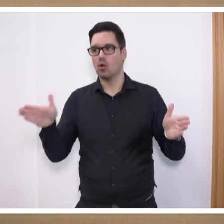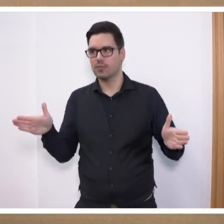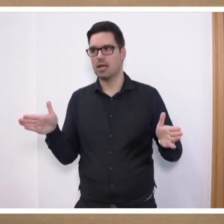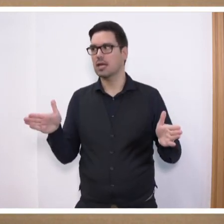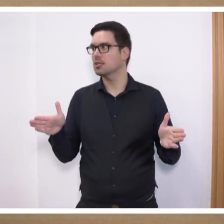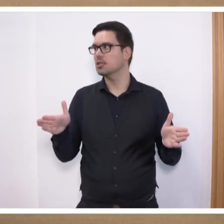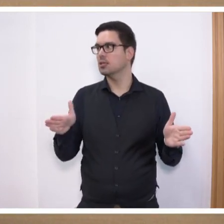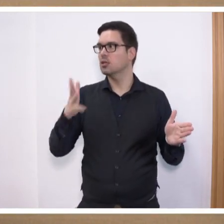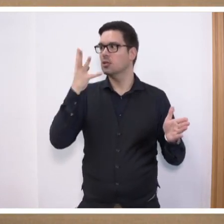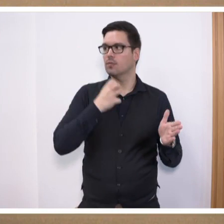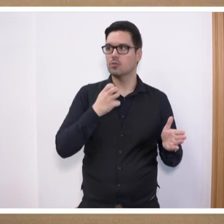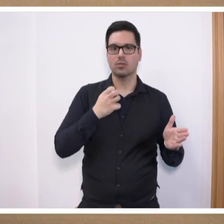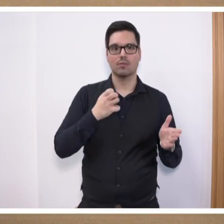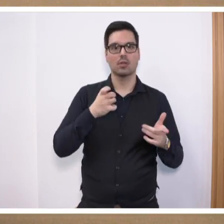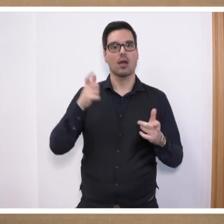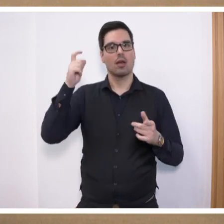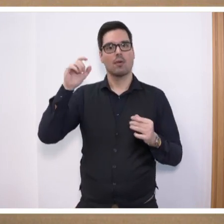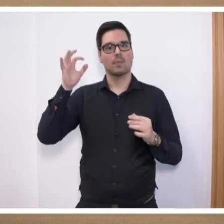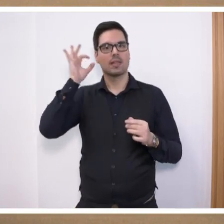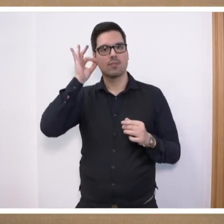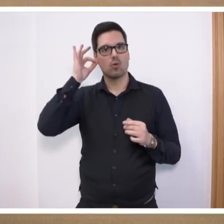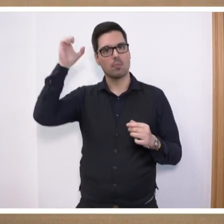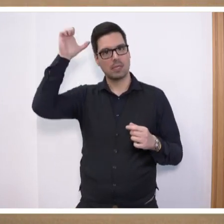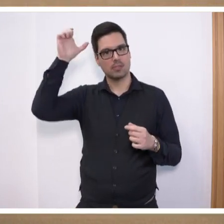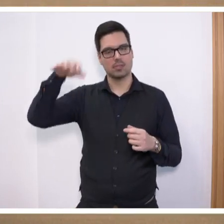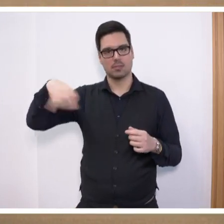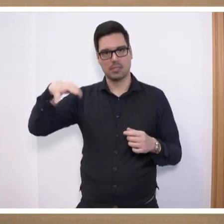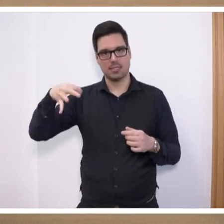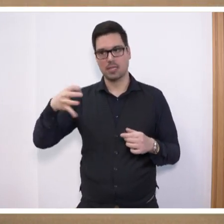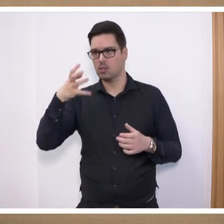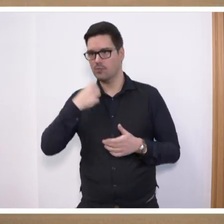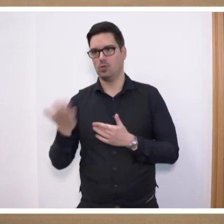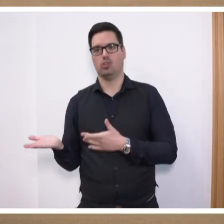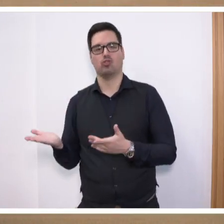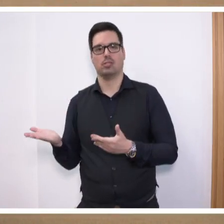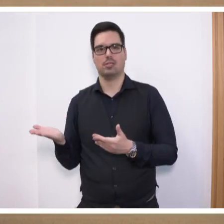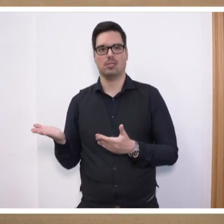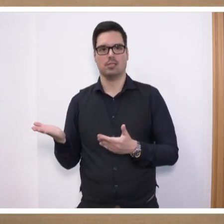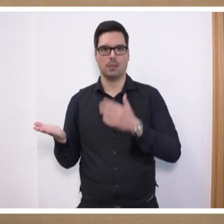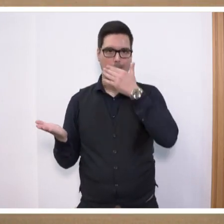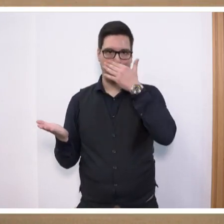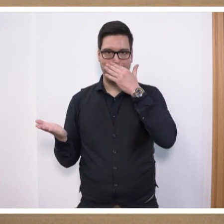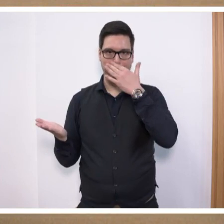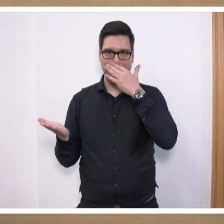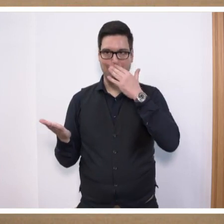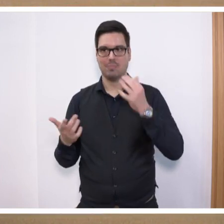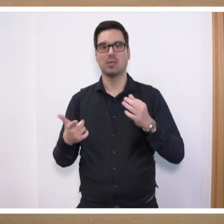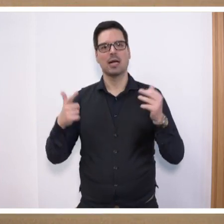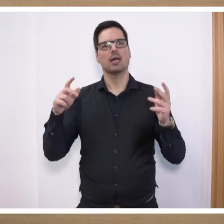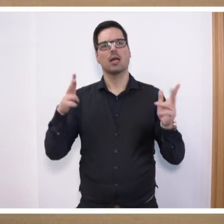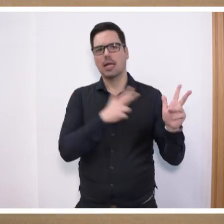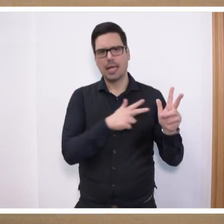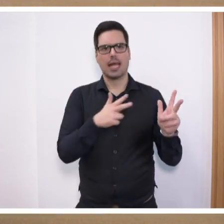mir vor allem von Ihnen, Frau Bildungsministerin, auch wirklich wünschen. Es wäre mal wirklich an der Zeit, sich ehrlich